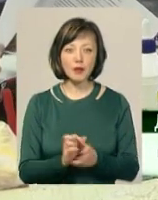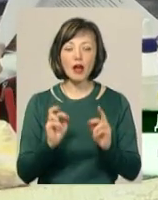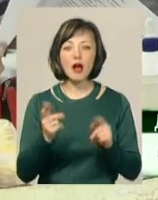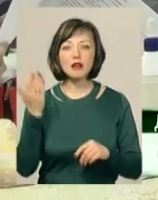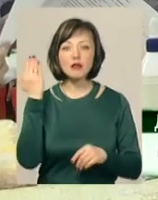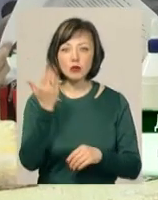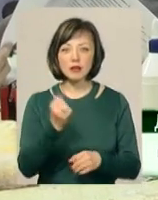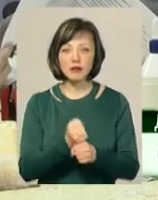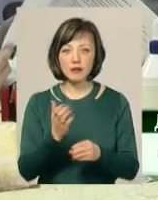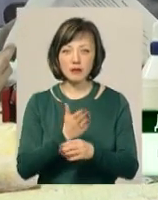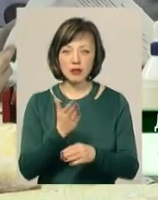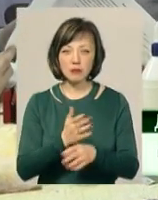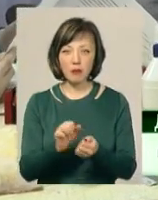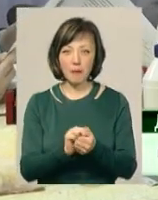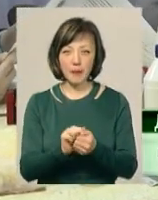паперу майструєш?